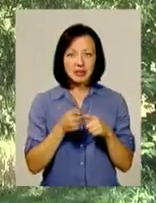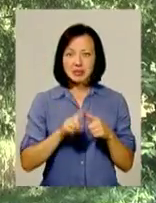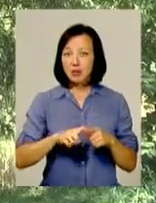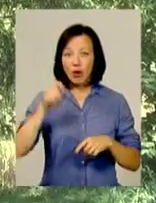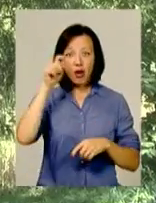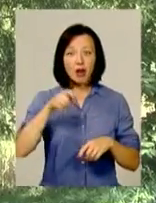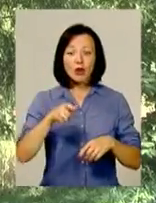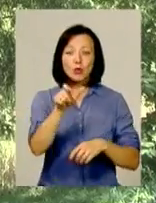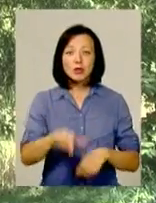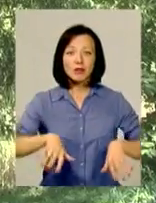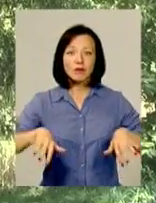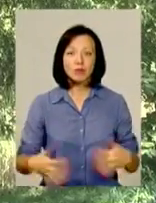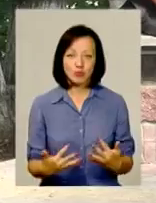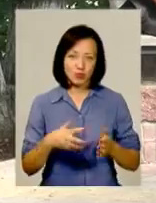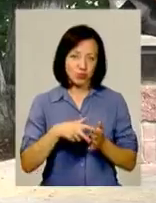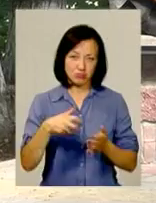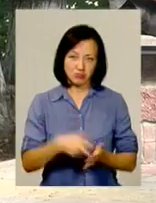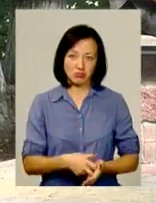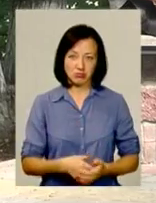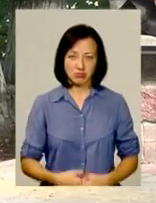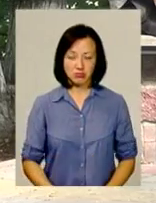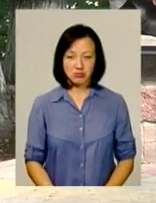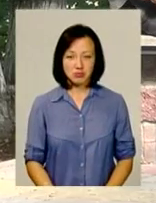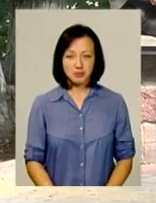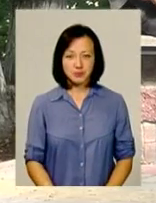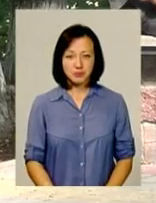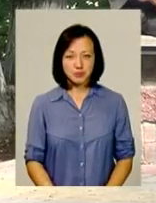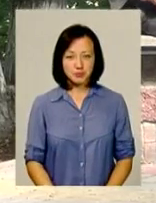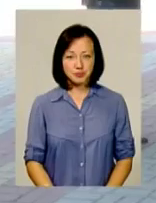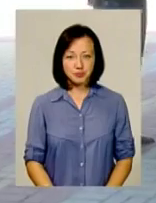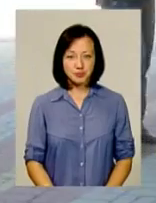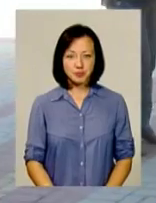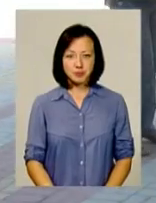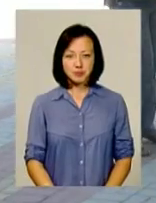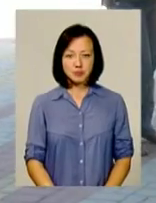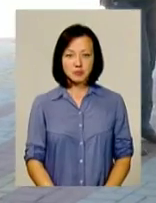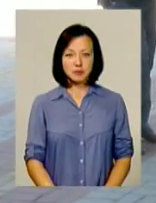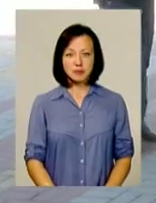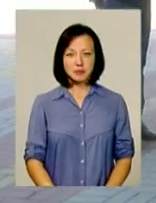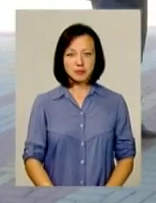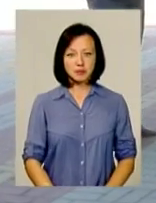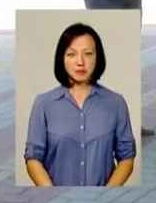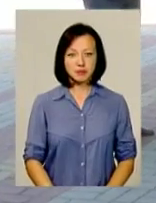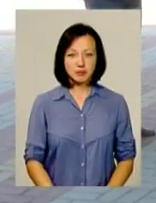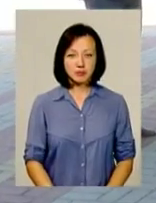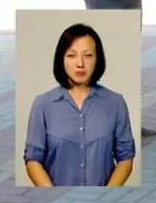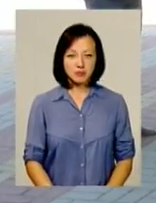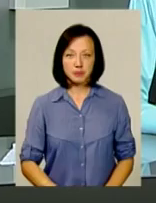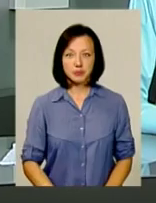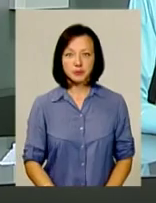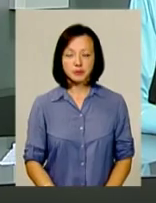так пристав бігати кром, що він вже просто падає на коліна. Світлана Поробок, Андрій Лазарук із Дашковець, Вінковецького району для інформаційного випуску.